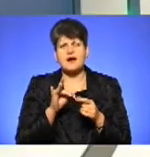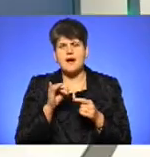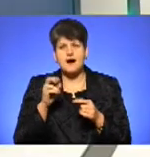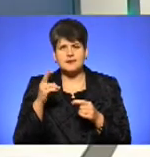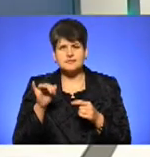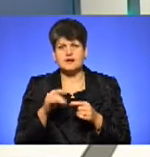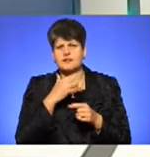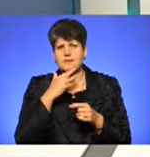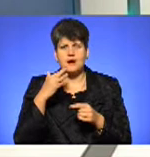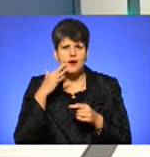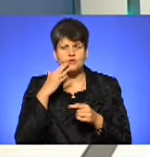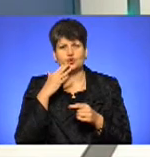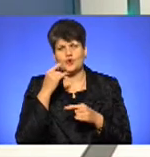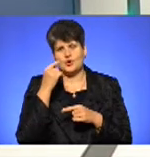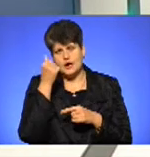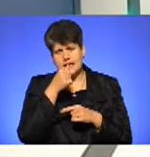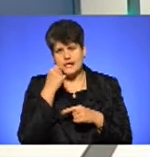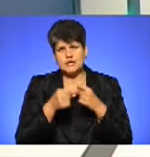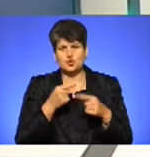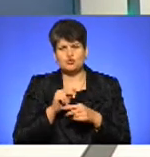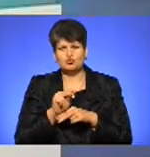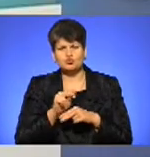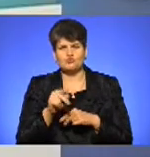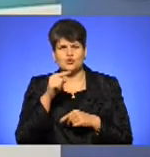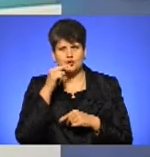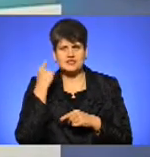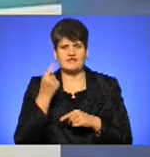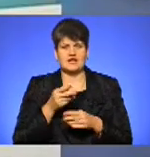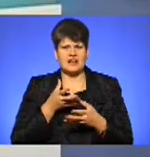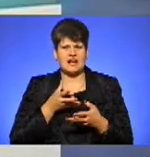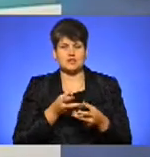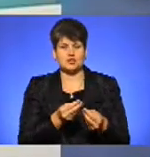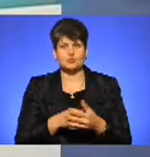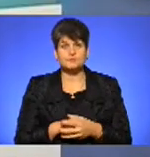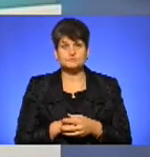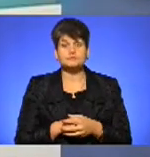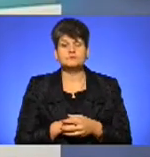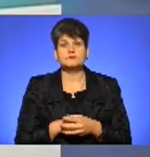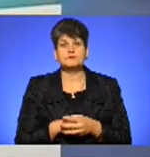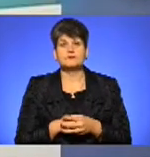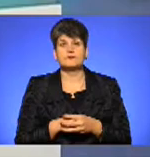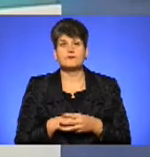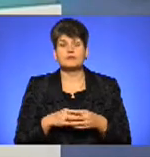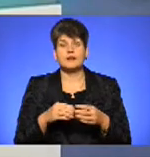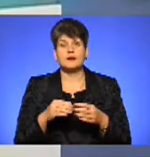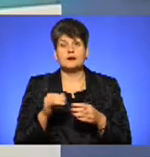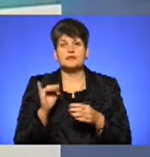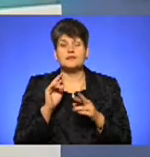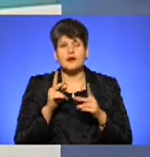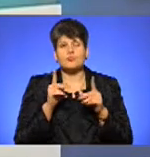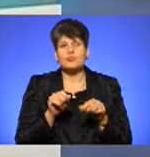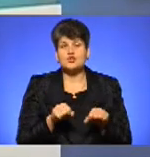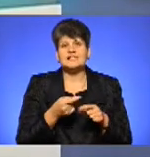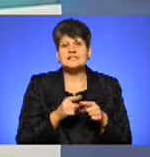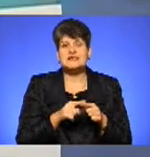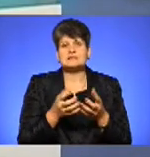але, в принципі, його наскільки законне таке рішення? І чи, в принципі, можна його сприймати як таким, що